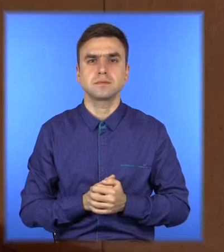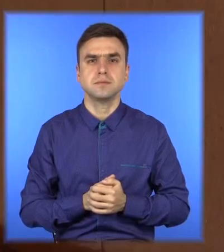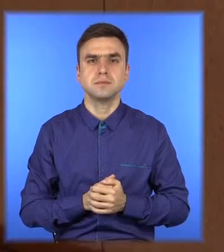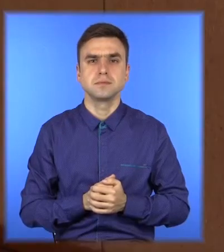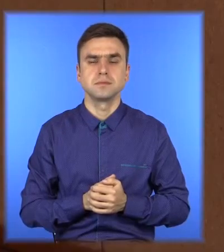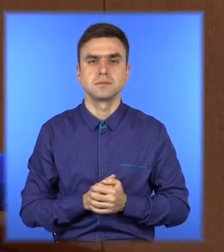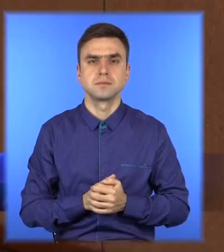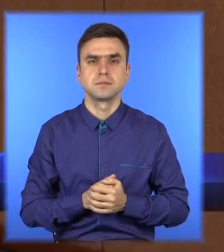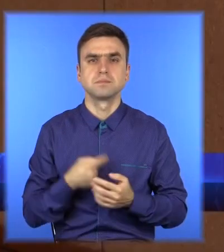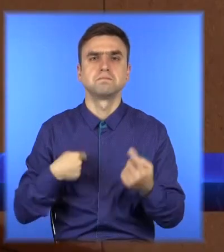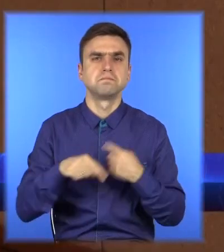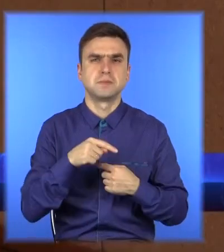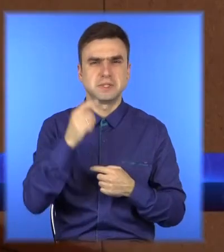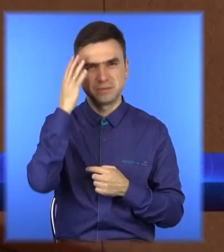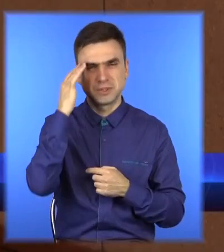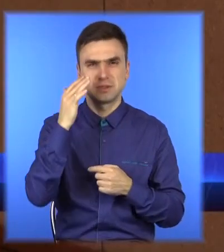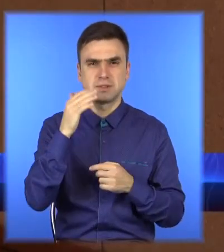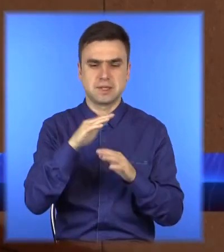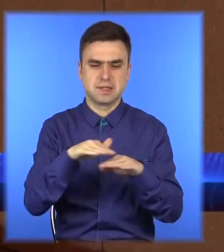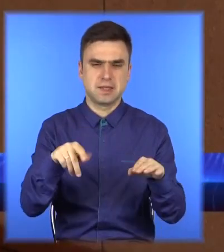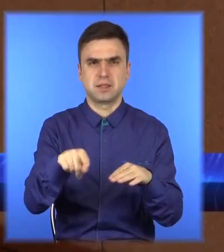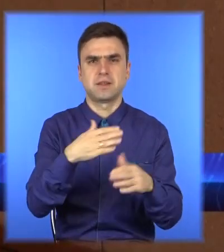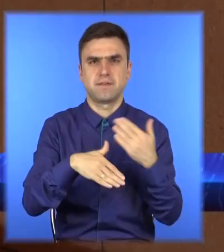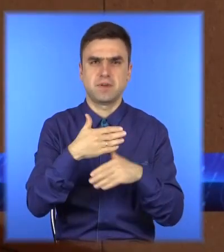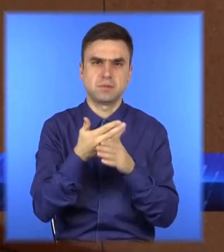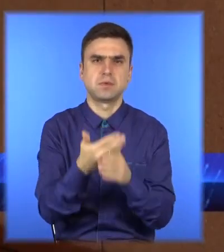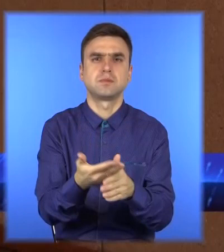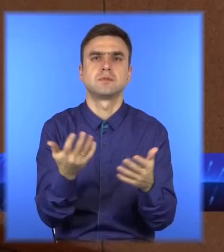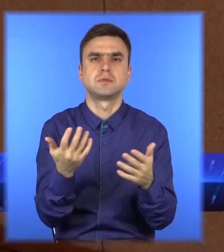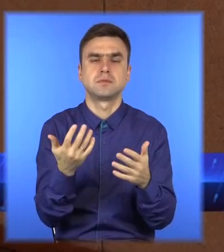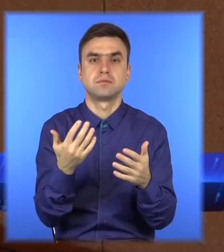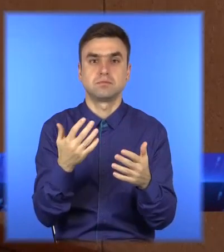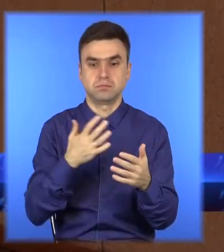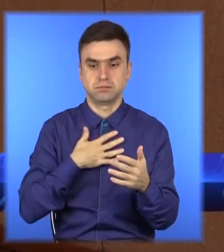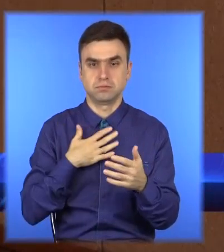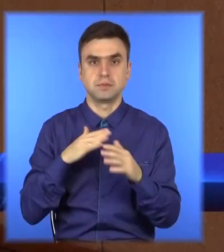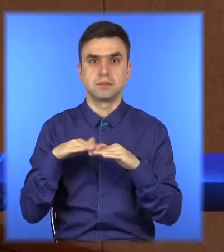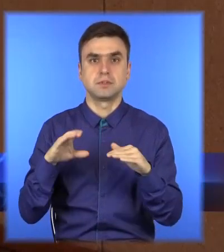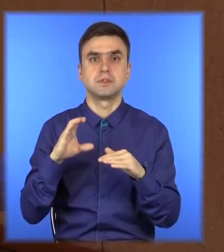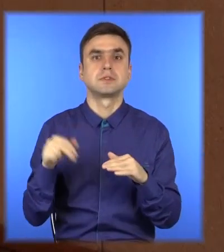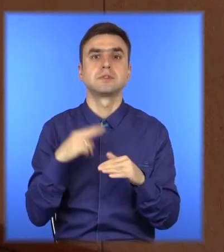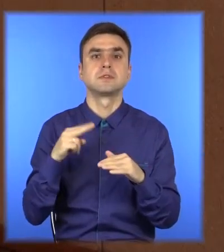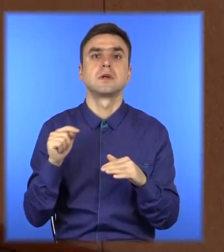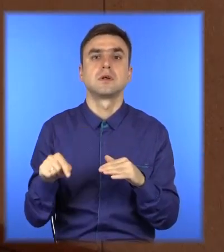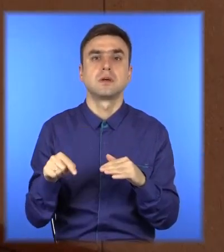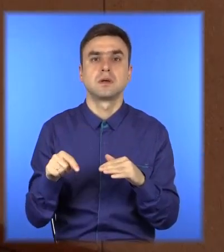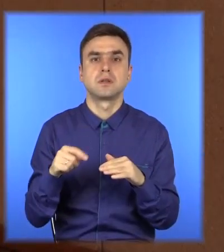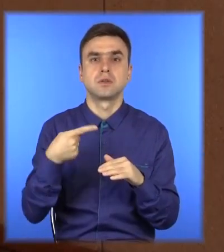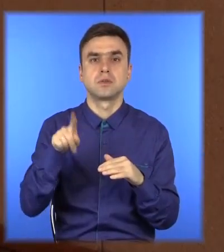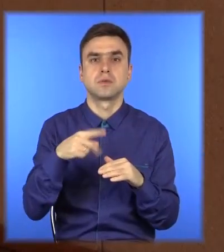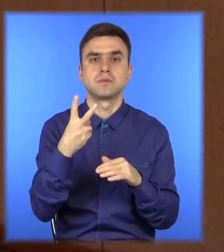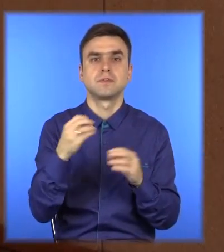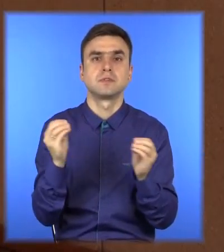Наші прагнення – допомогти дітям з особливими потребами, а наш заклад, дошкільний навчальний заклад номер